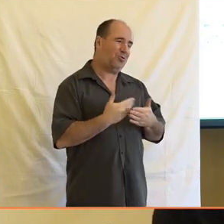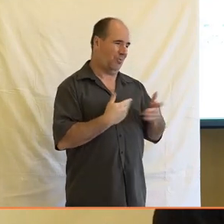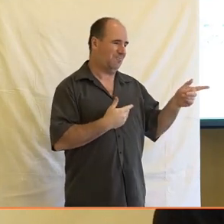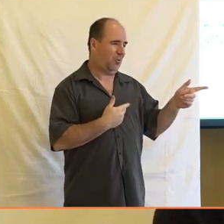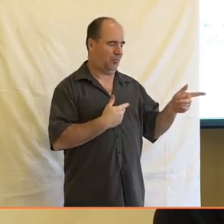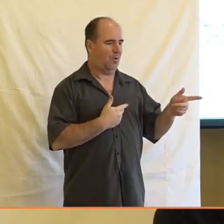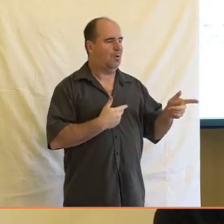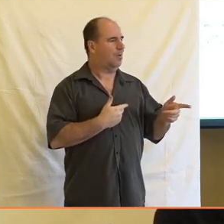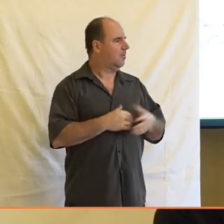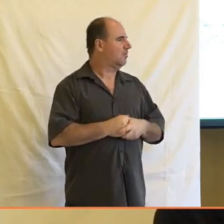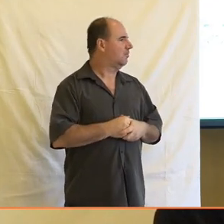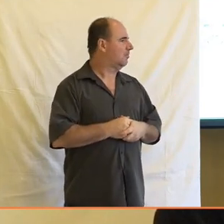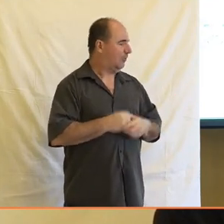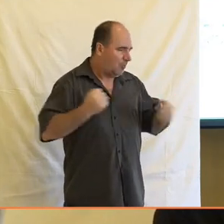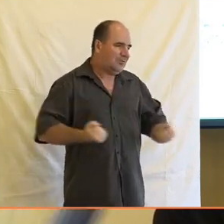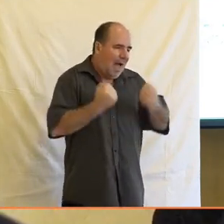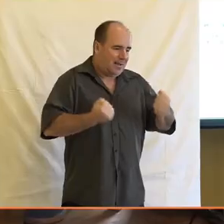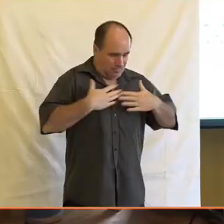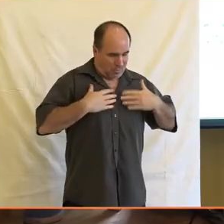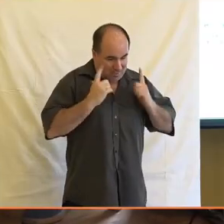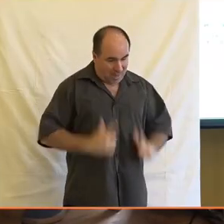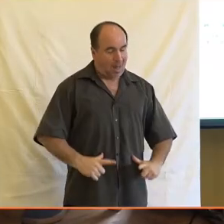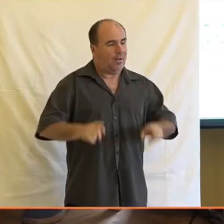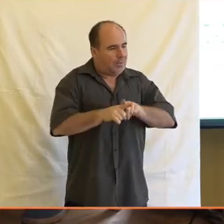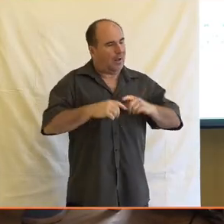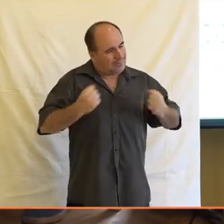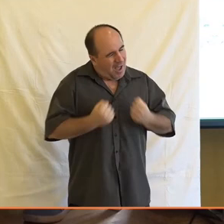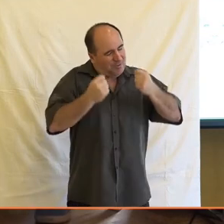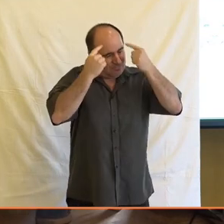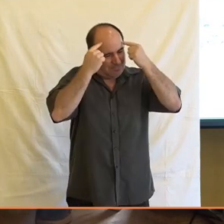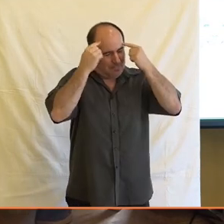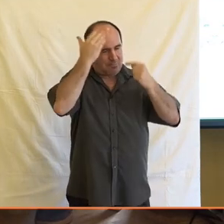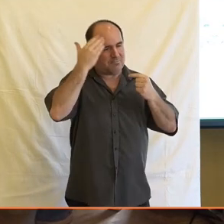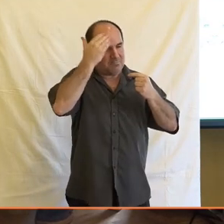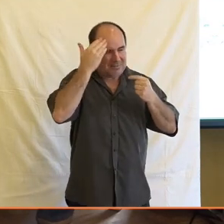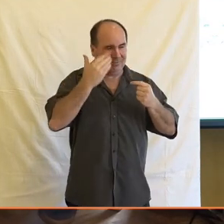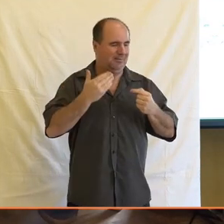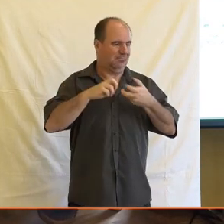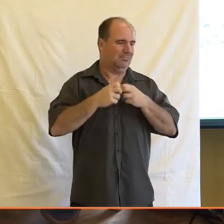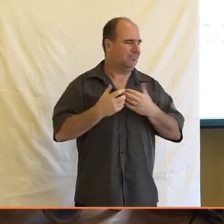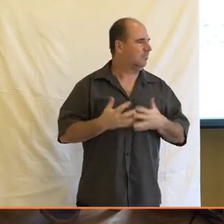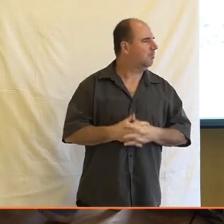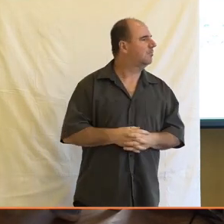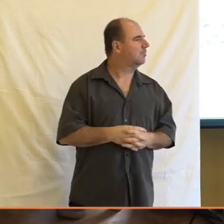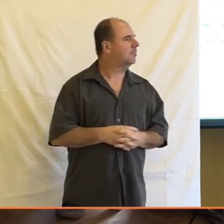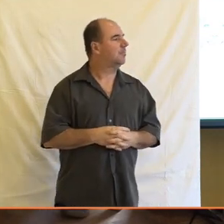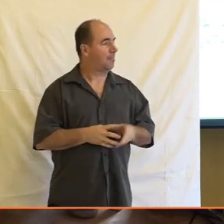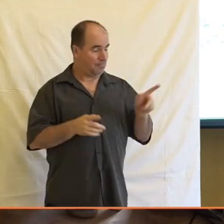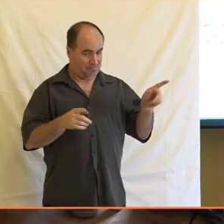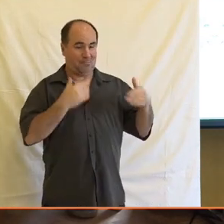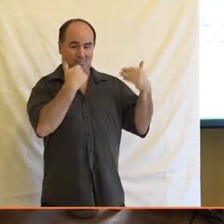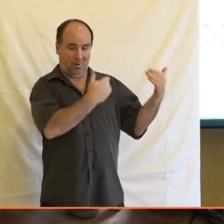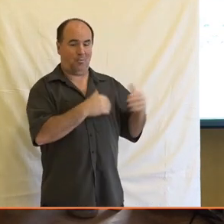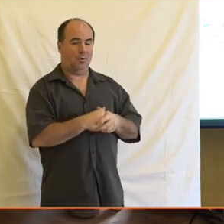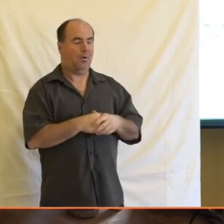moje tělo i mysl, jestli jsem na to odpověděl. Jo, děkuju. Ještě tady jedna otázka, která je ze slajda. Já se